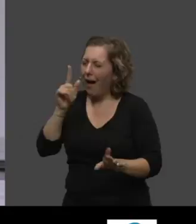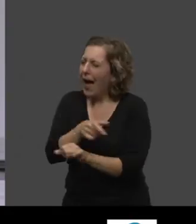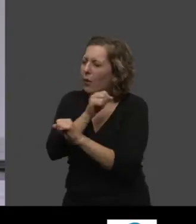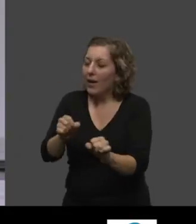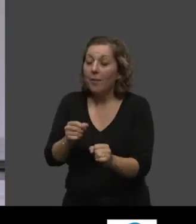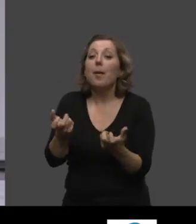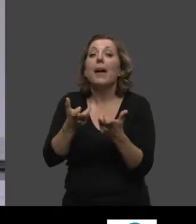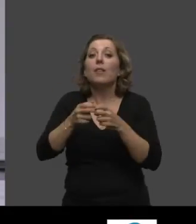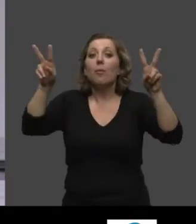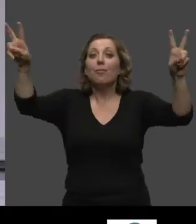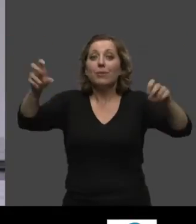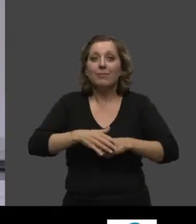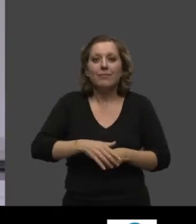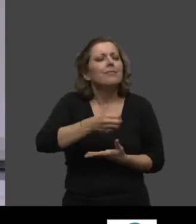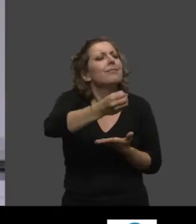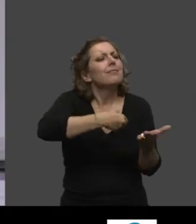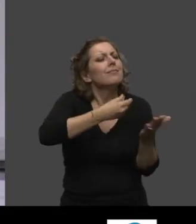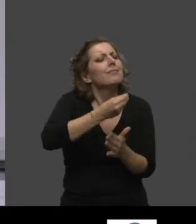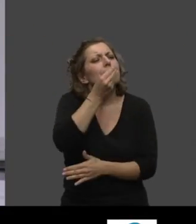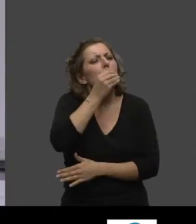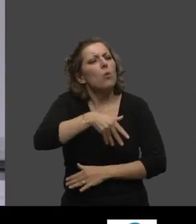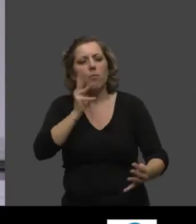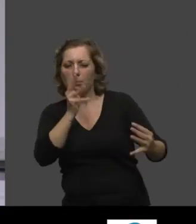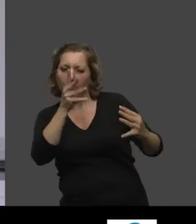tu manges, je te dirai ce que tu es.